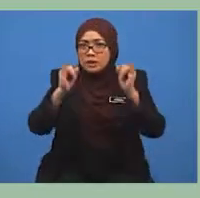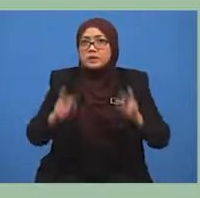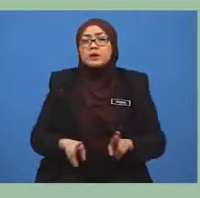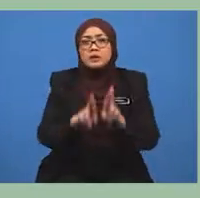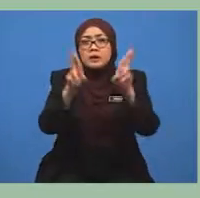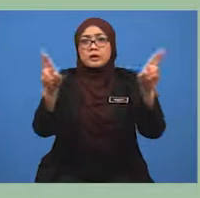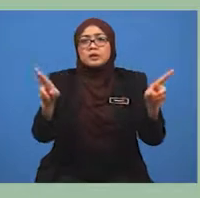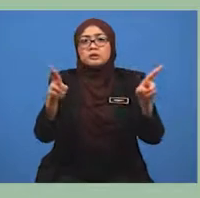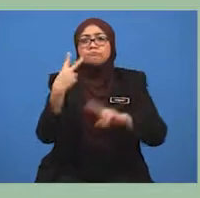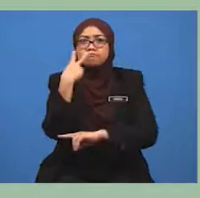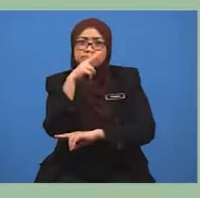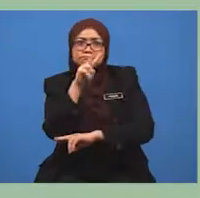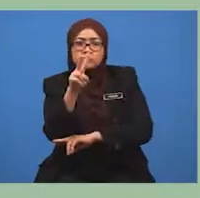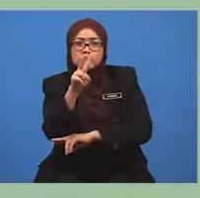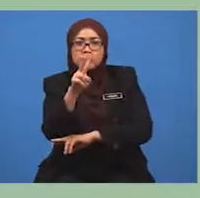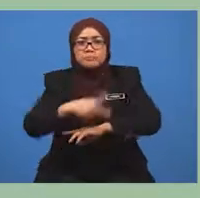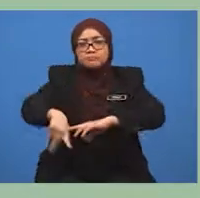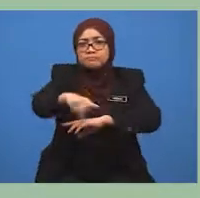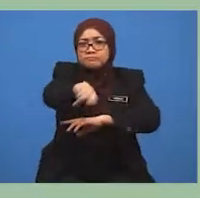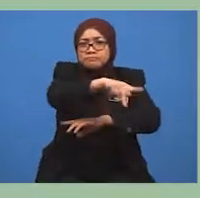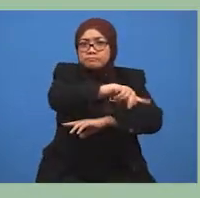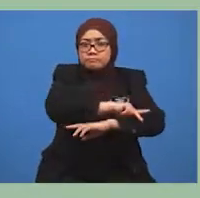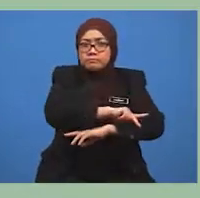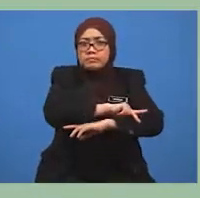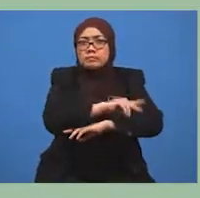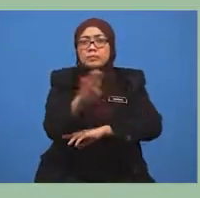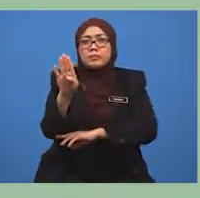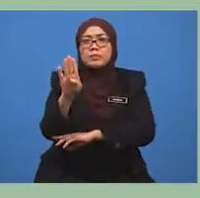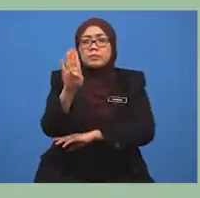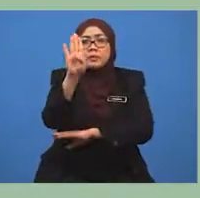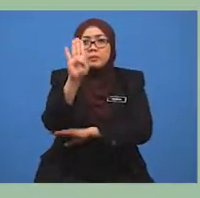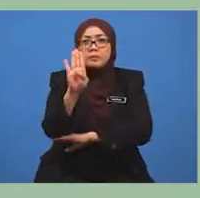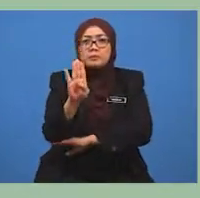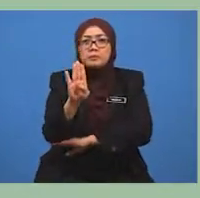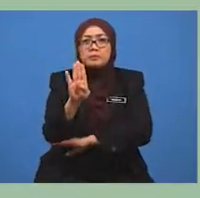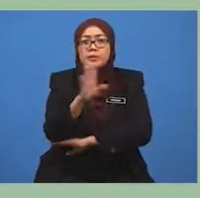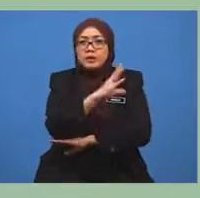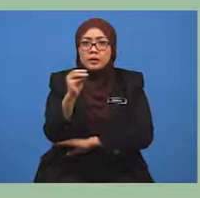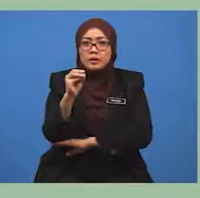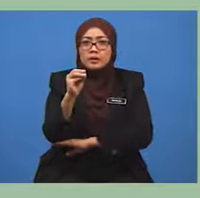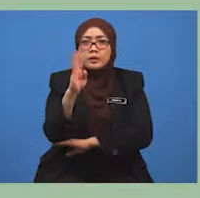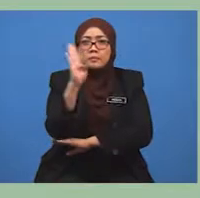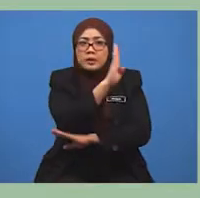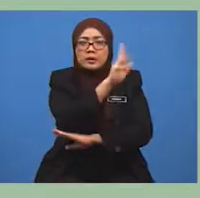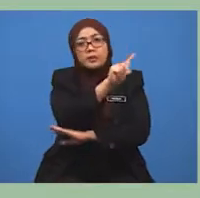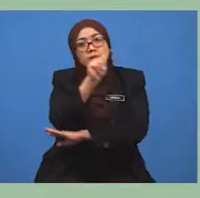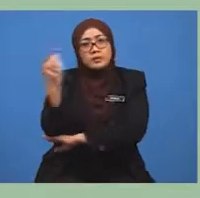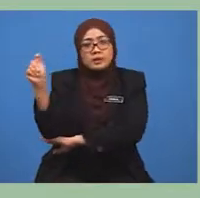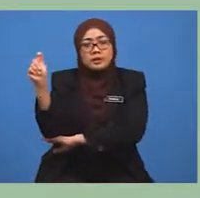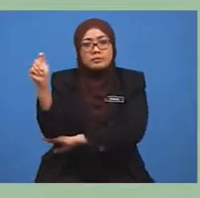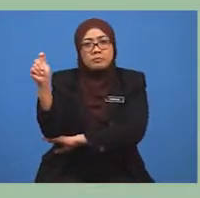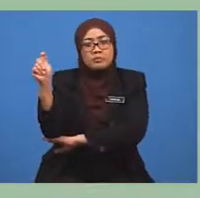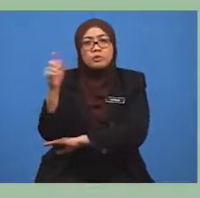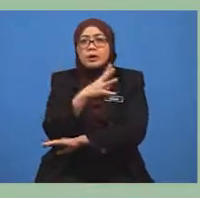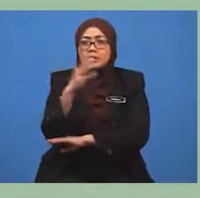di Pantai Barat berbanding dengan Pantai Timur semenanjung Malaysia. Terdapat beberapa